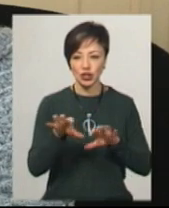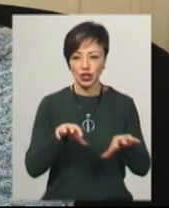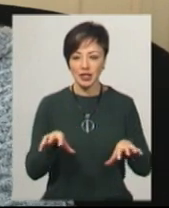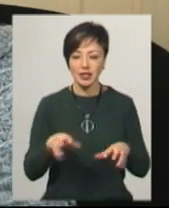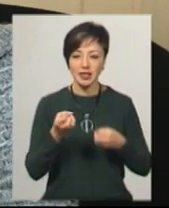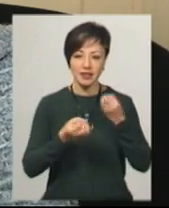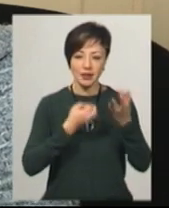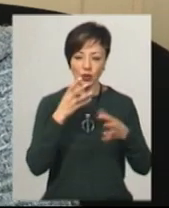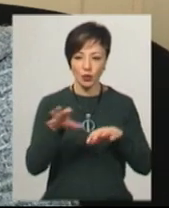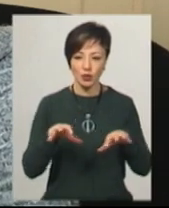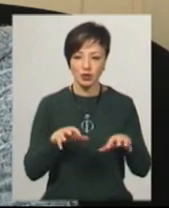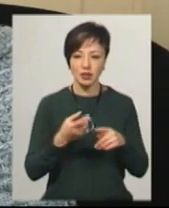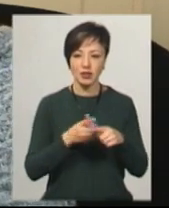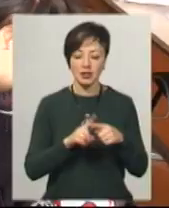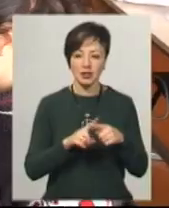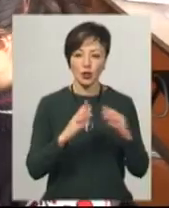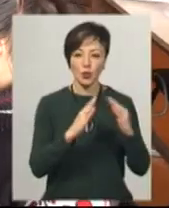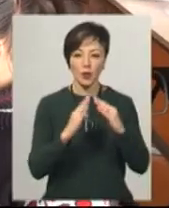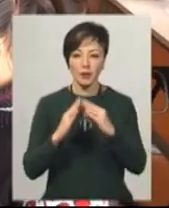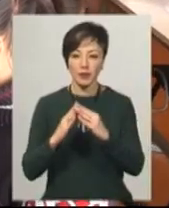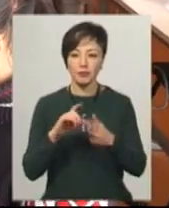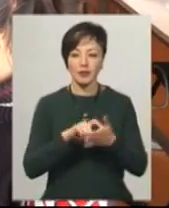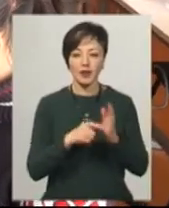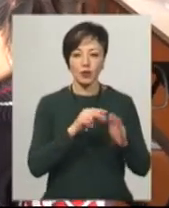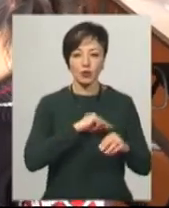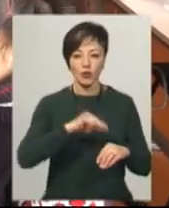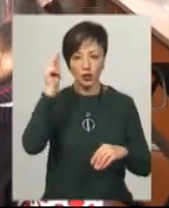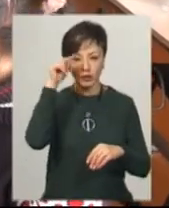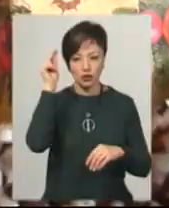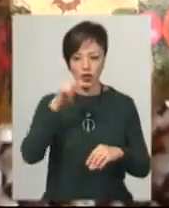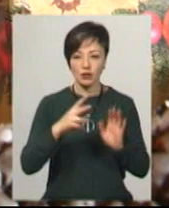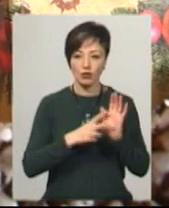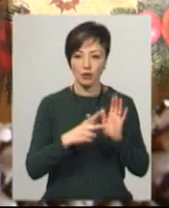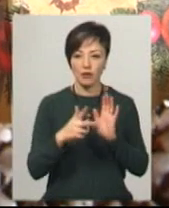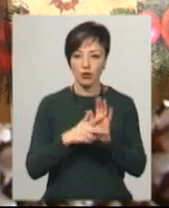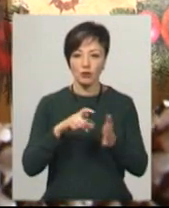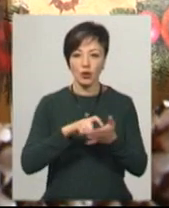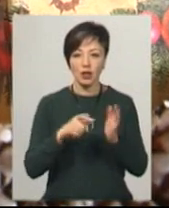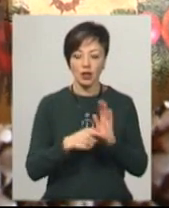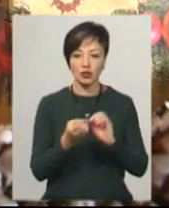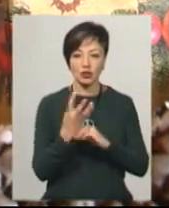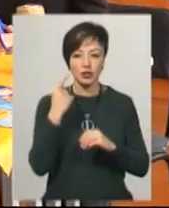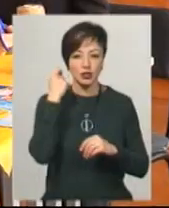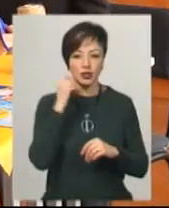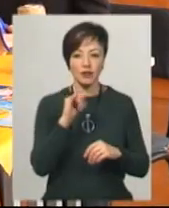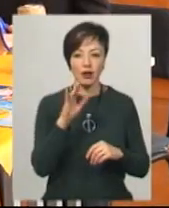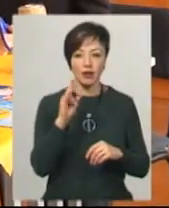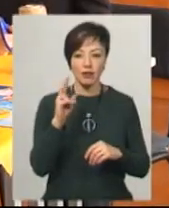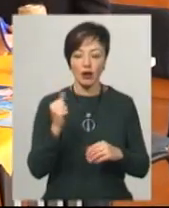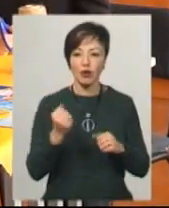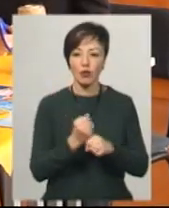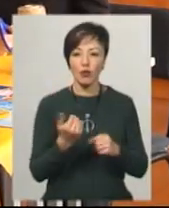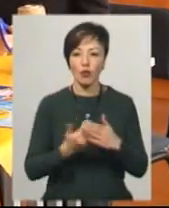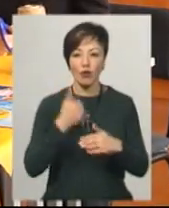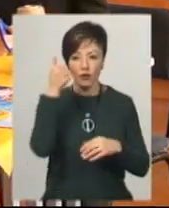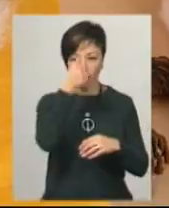світовички, домики». У класі трудового навчання учні сьомого та восьмого класу. 14-річна Івана робить новорічний